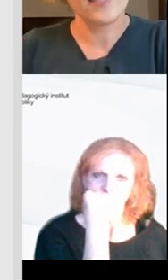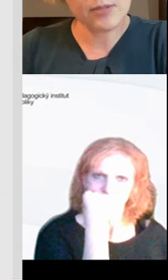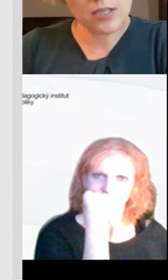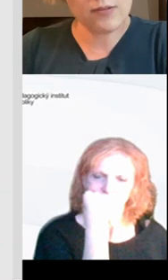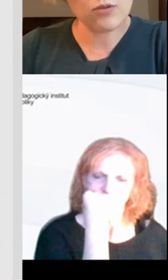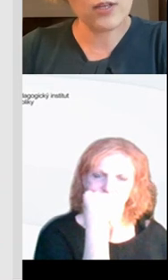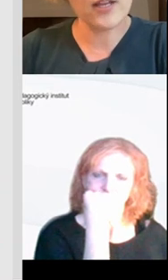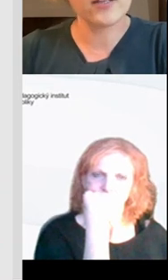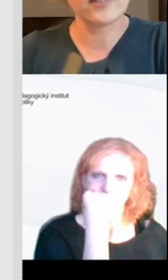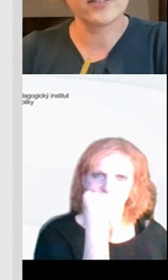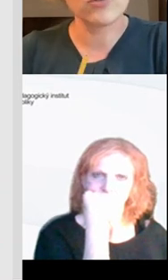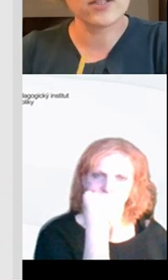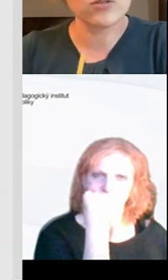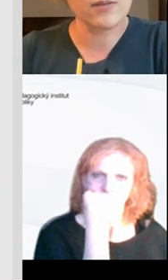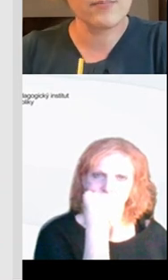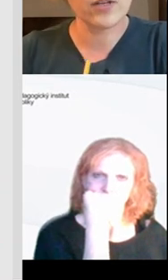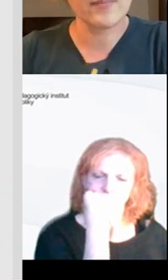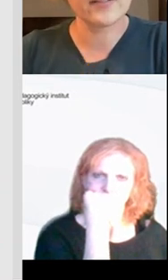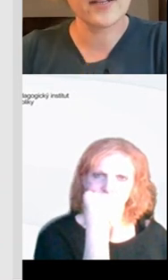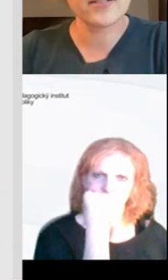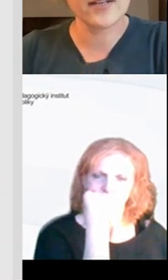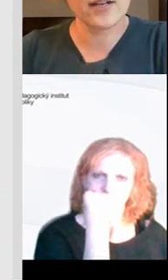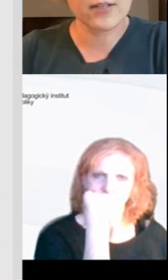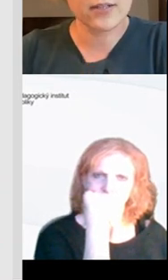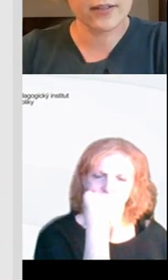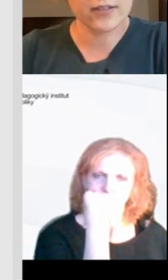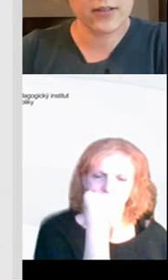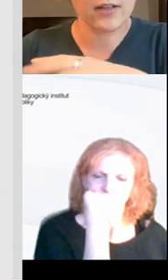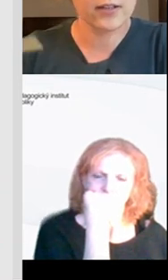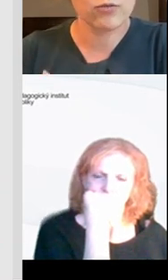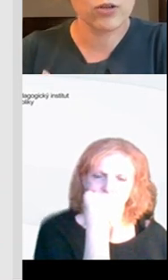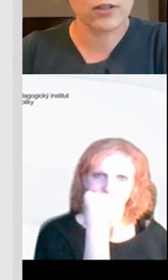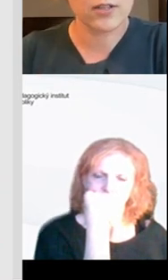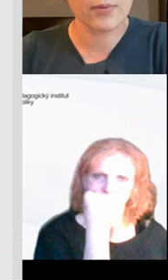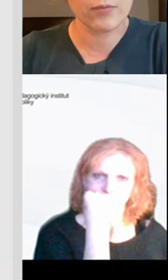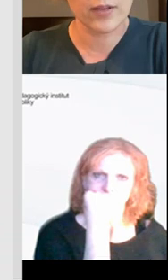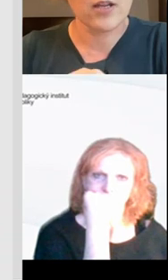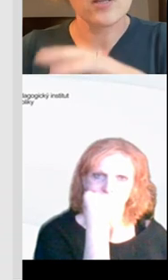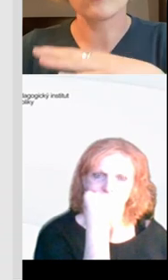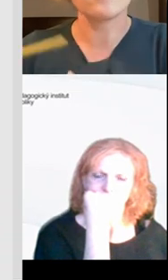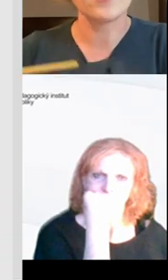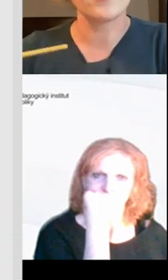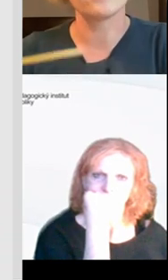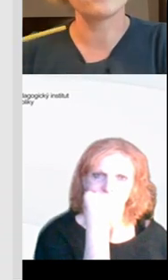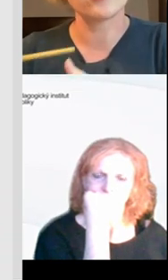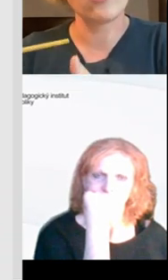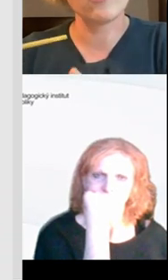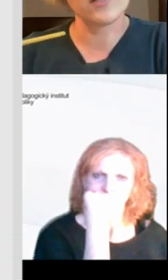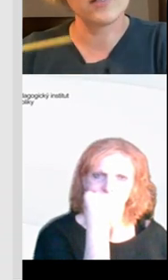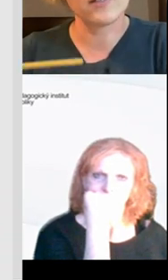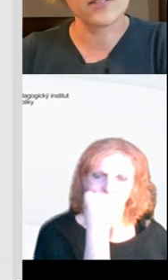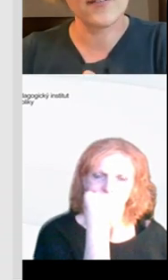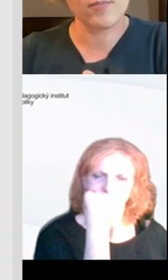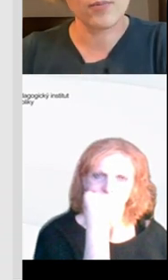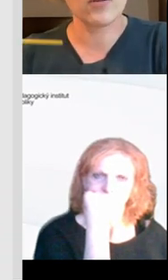papíře. Já přesně vím, co dělají. Teď už existují i programy, které se dají navázat na takzvaně na učitelský profil. To znamená, já těm